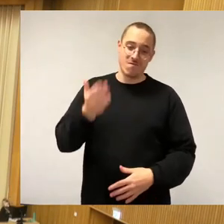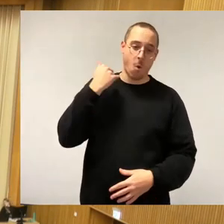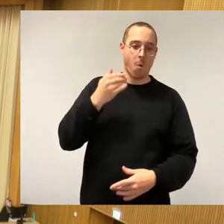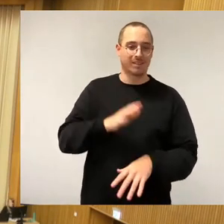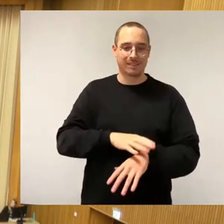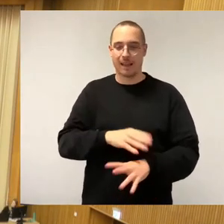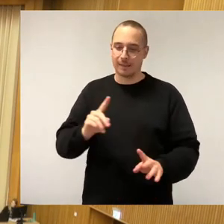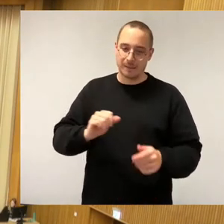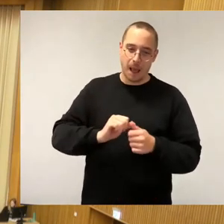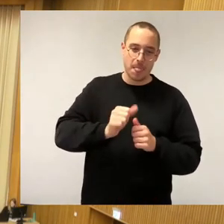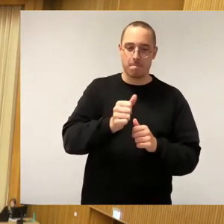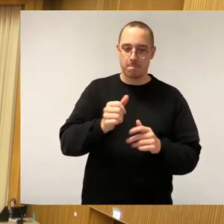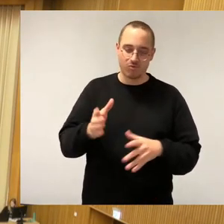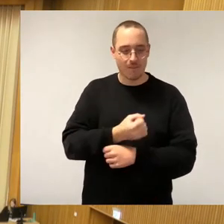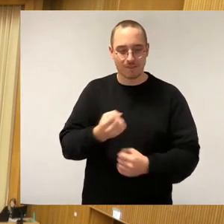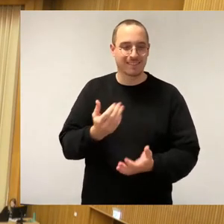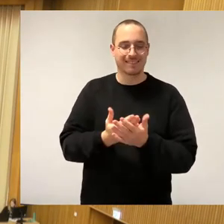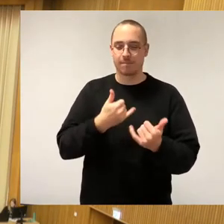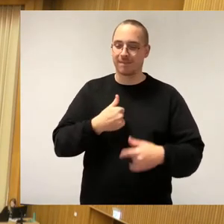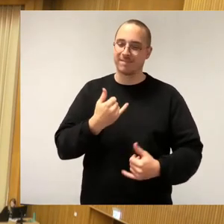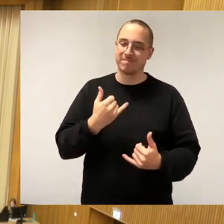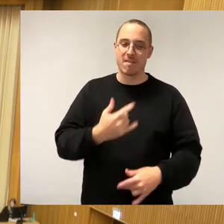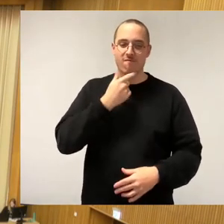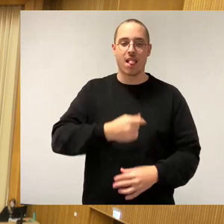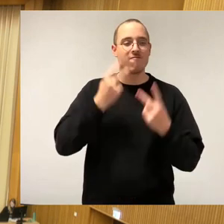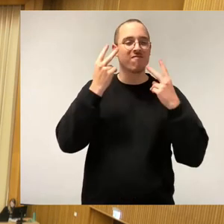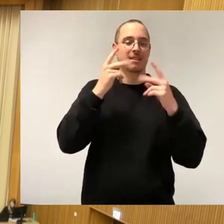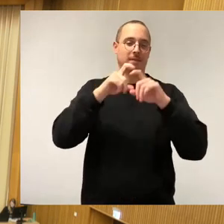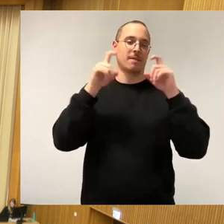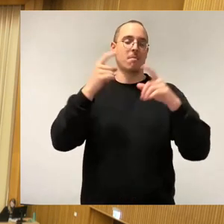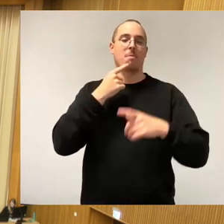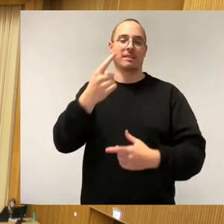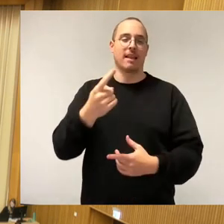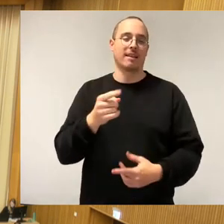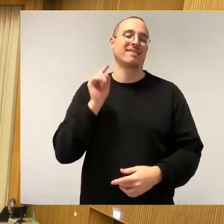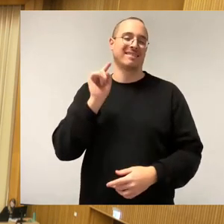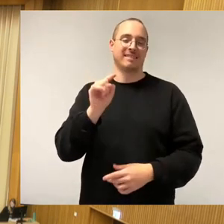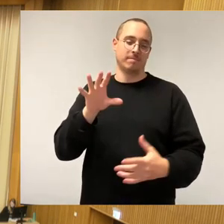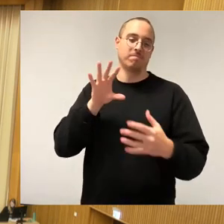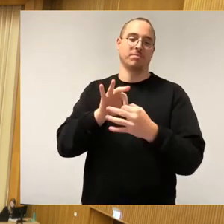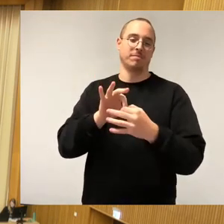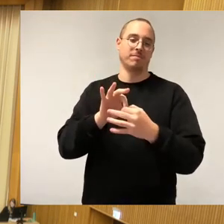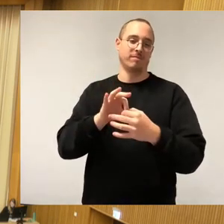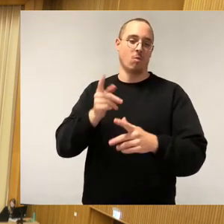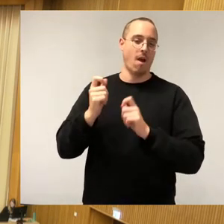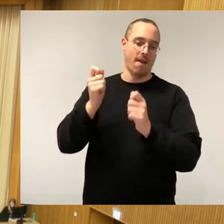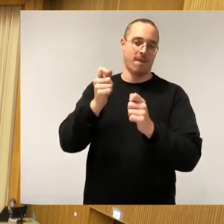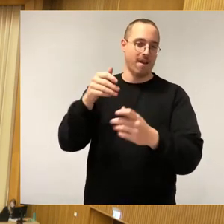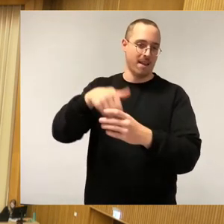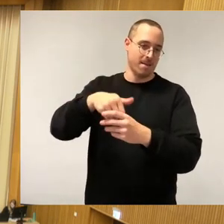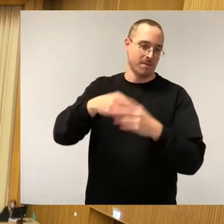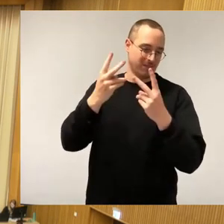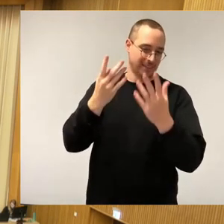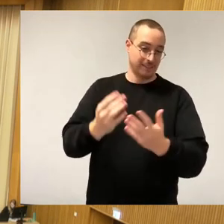noch etwas zu sagen, was mir besonders wichtig ist und auch Bezug nimmt auf den Antrag, der jetzt kommt. Was wir mit dieser